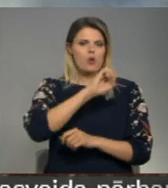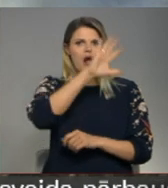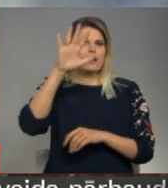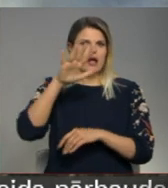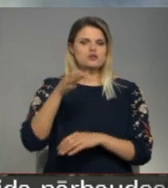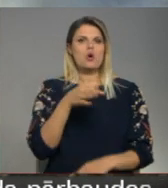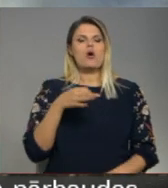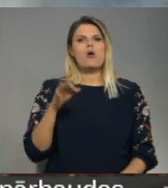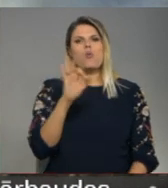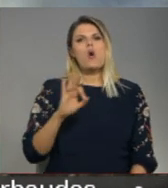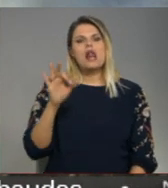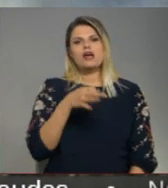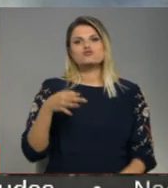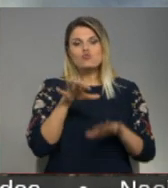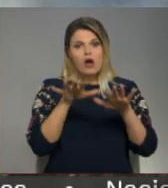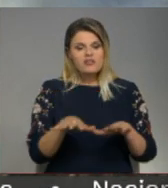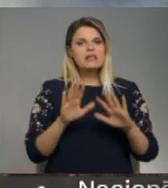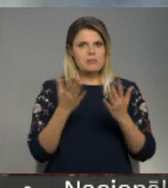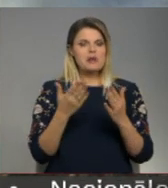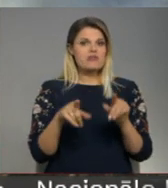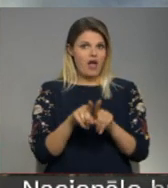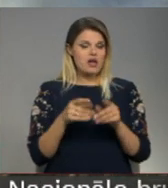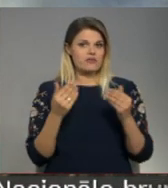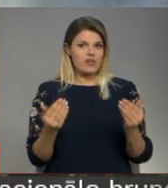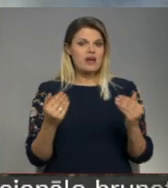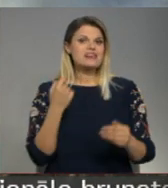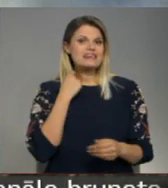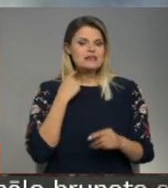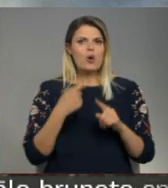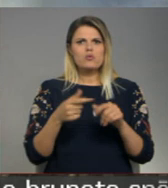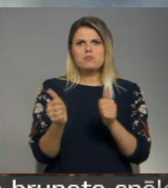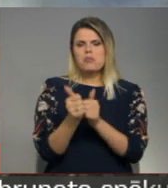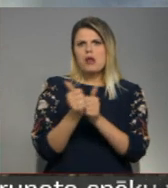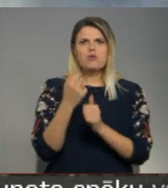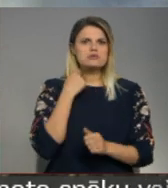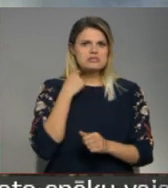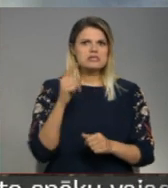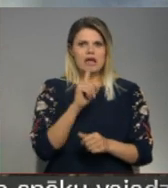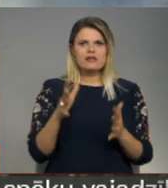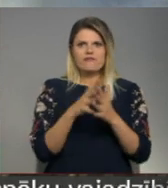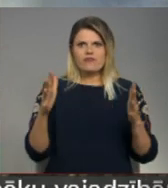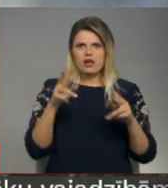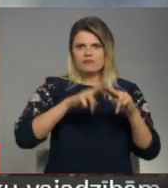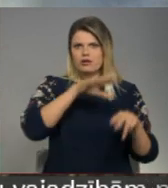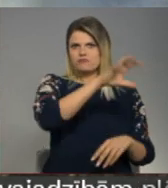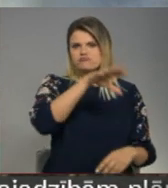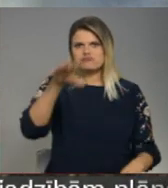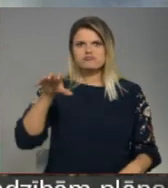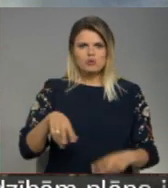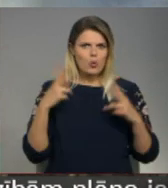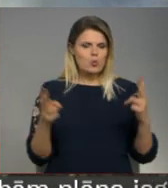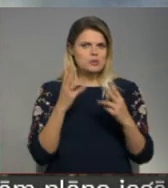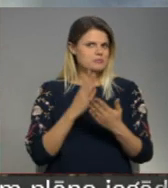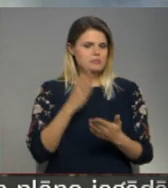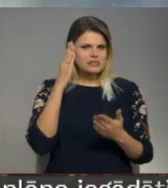ūlēns no vada ugunsgrēkā, bet jāņem vērāk, ka šobrīd Rīgā un Pierīgā ir vairāk palksnāts bīstamības ugunsgrēki, kuros diezgan nāp